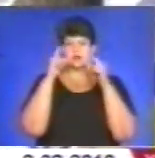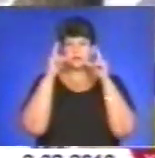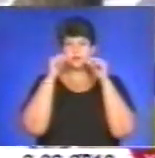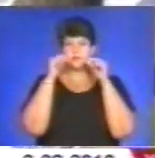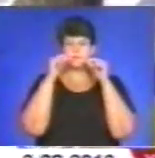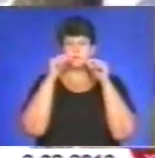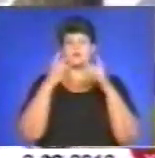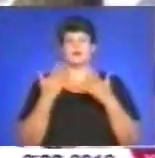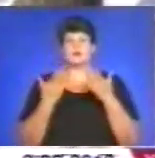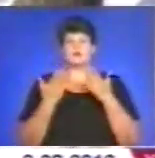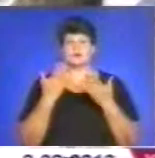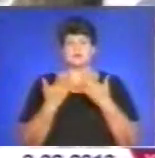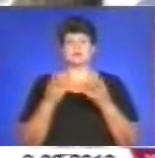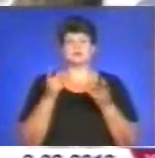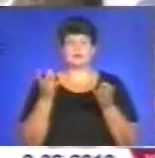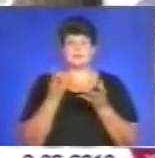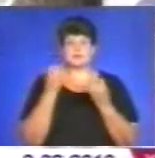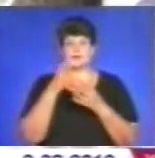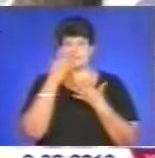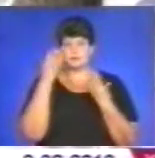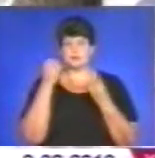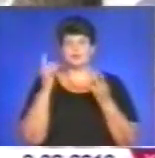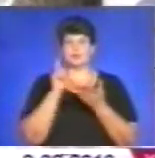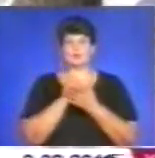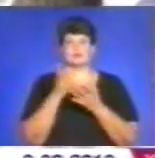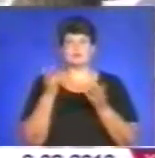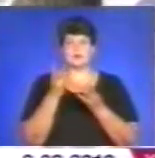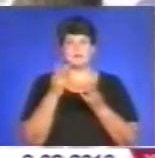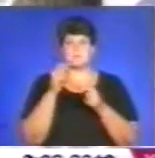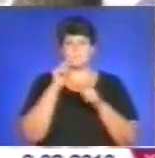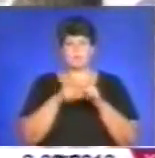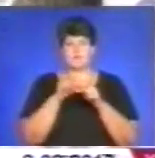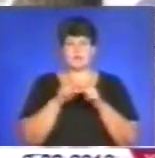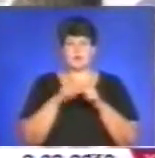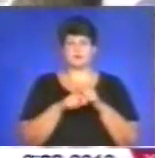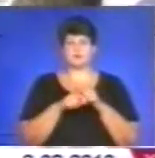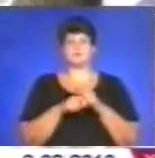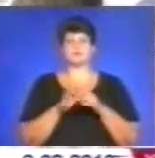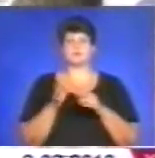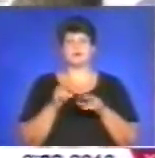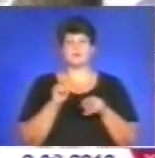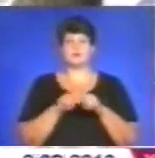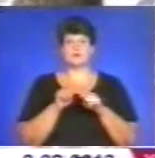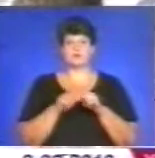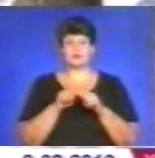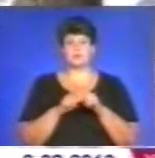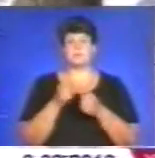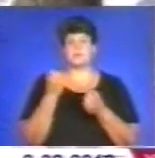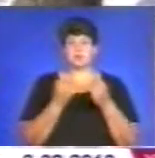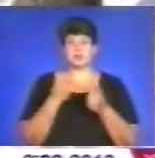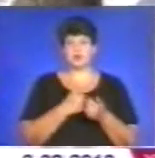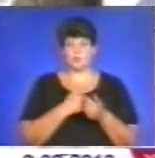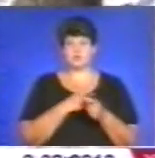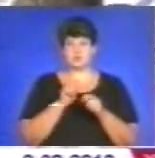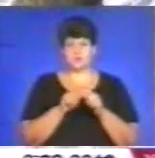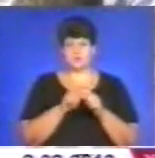Ну і також обов'язково не забувати, що їх потрібно обов'язково провіряти. Тобто робити профілактику, так як машина хоче зробити